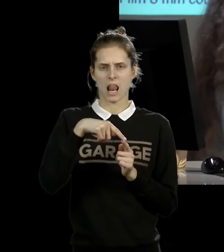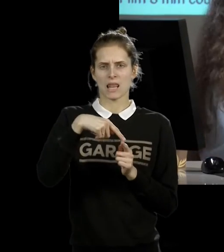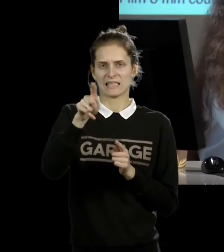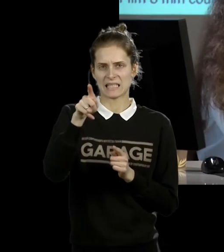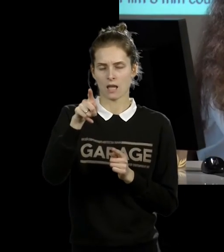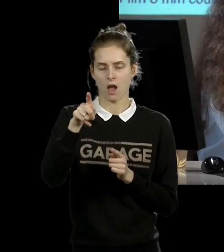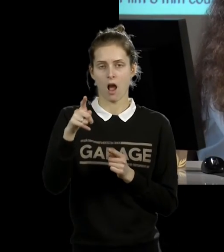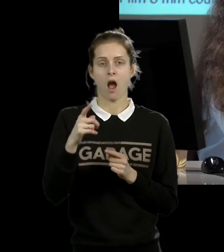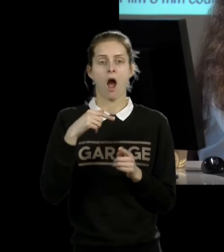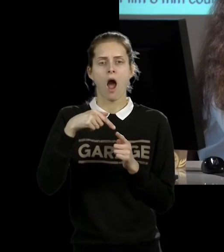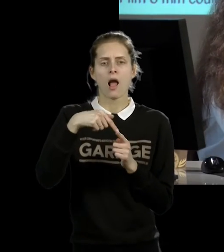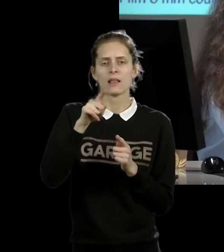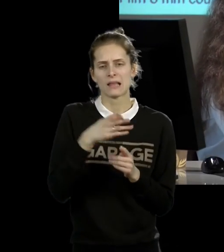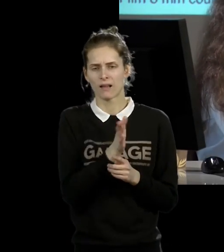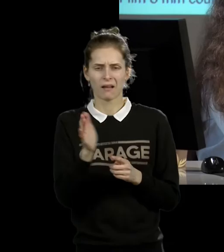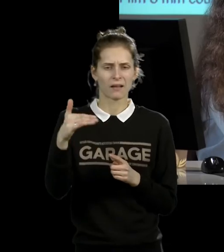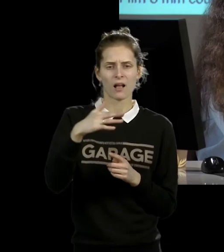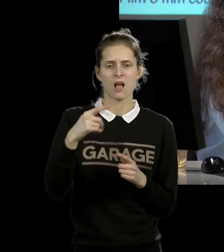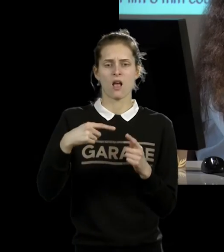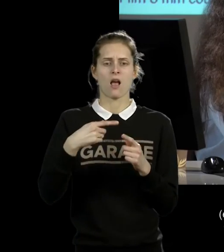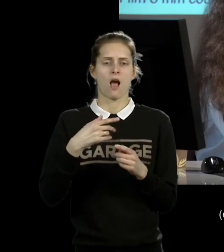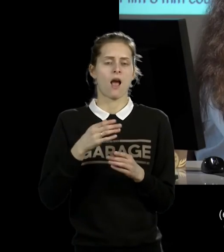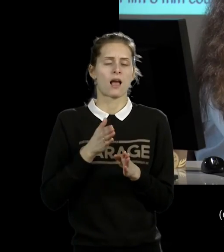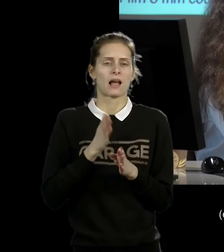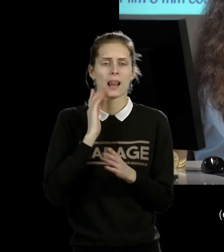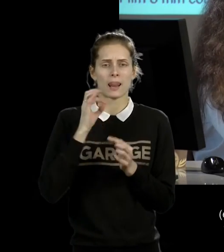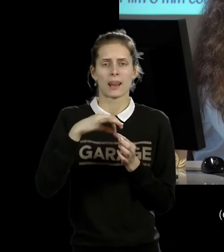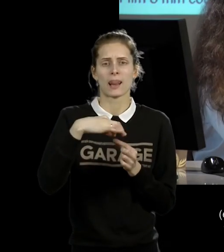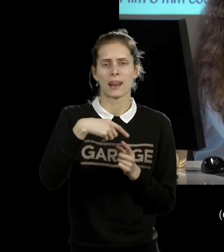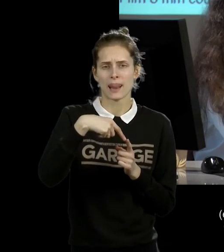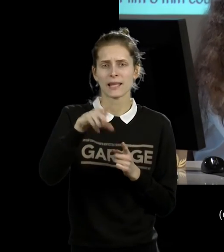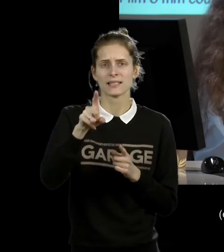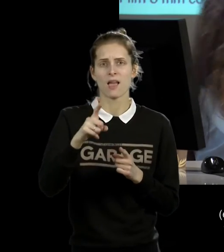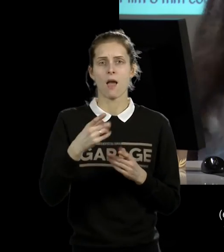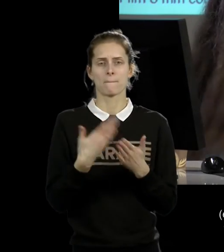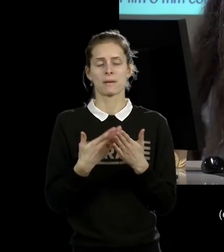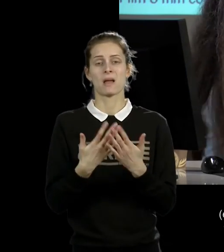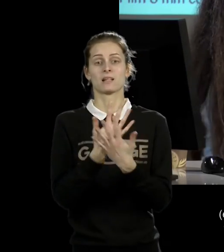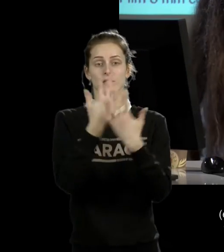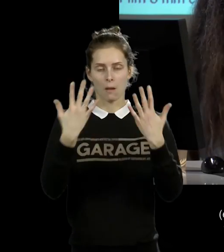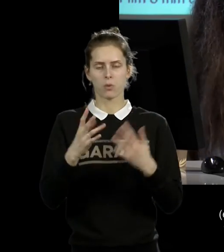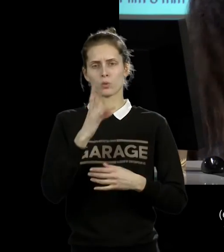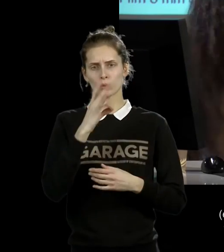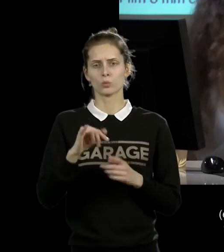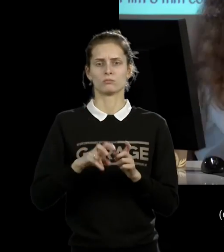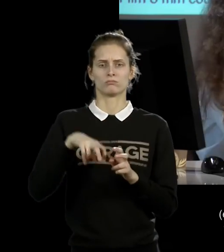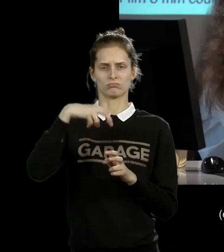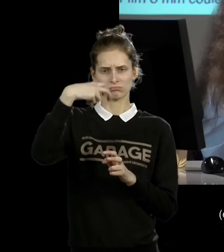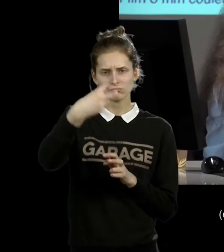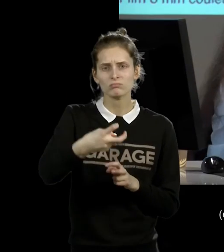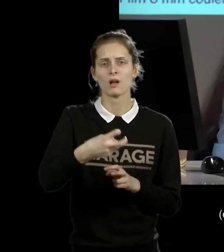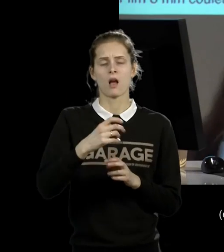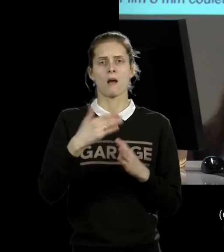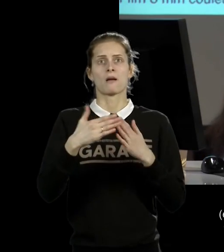собственно говоря, что бы ни оказывалось и на этой линии. Если был забор, надо было перелезть через забор. Если были крыши, надо было